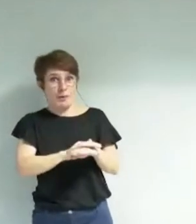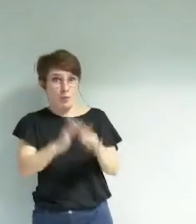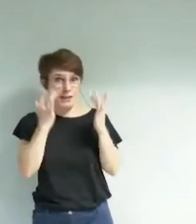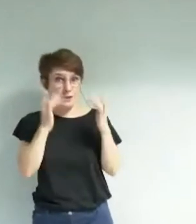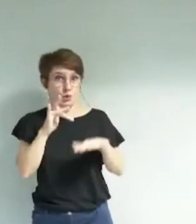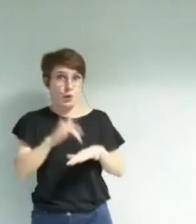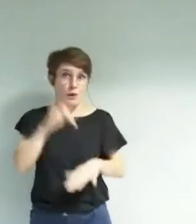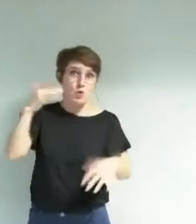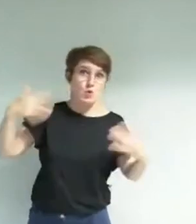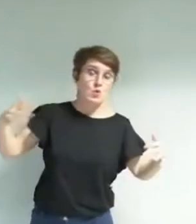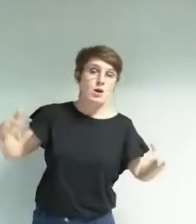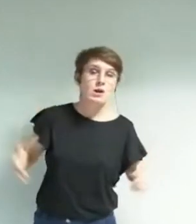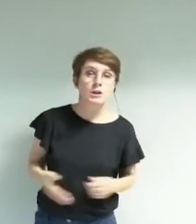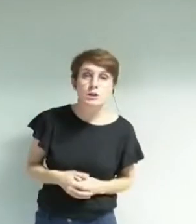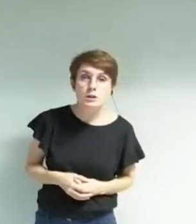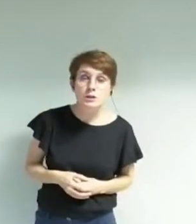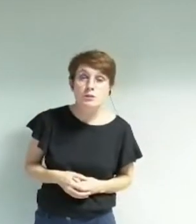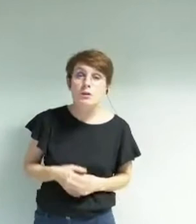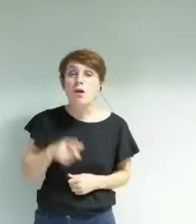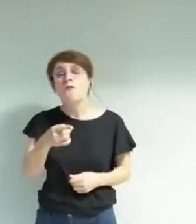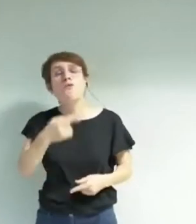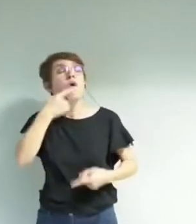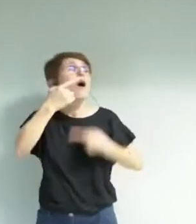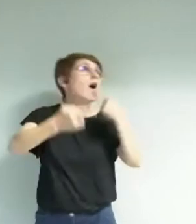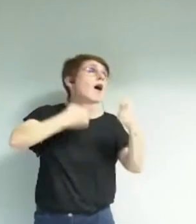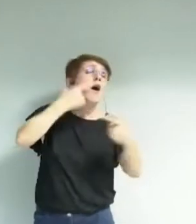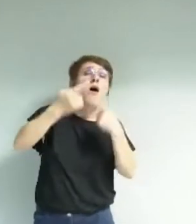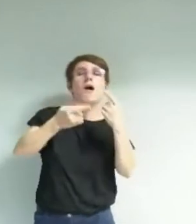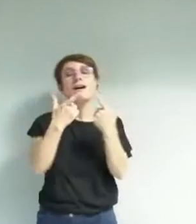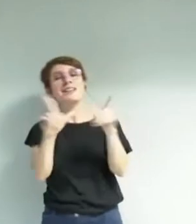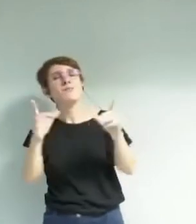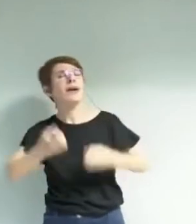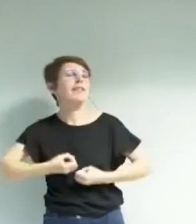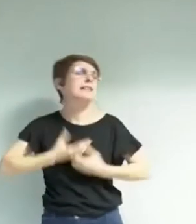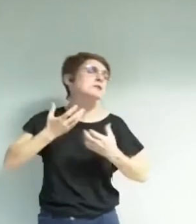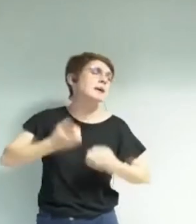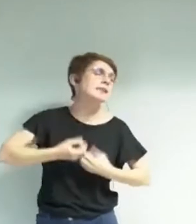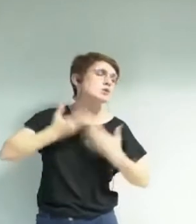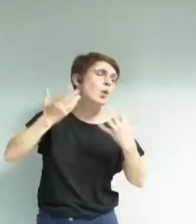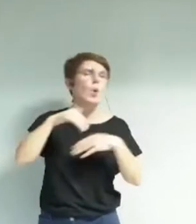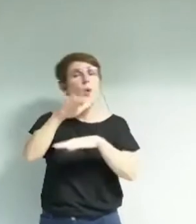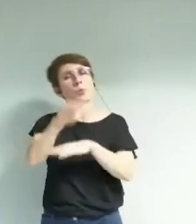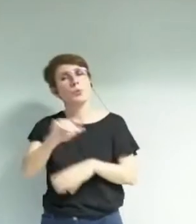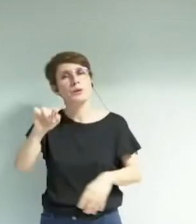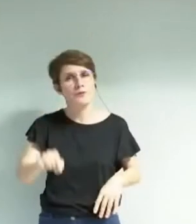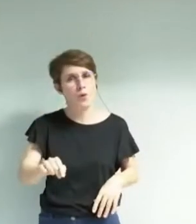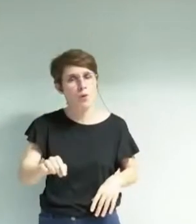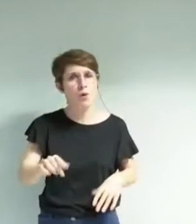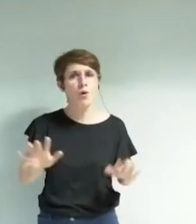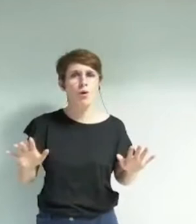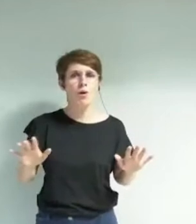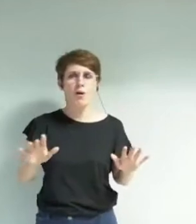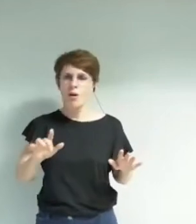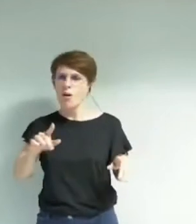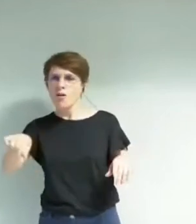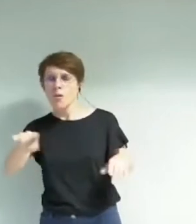finalement, lorsque vous parlez des libertés d'expression en faisant le procès des réactions des uns et